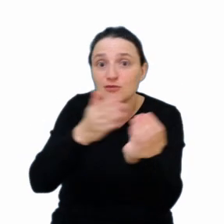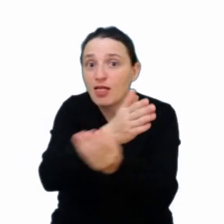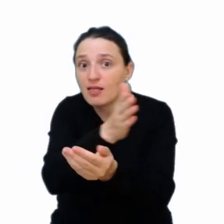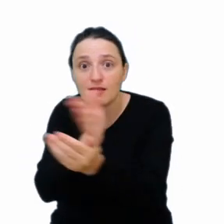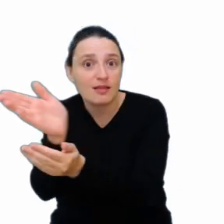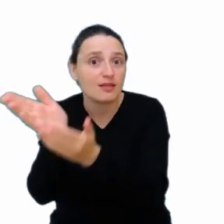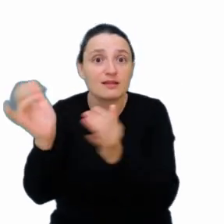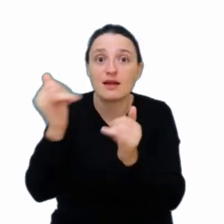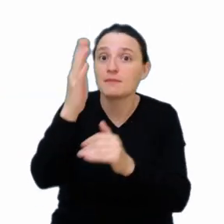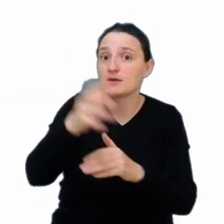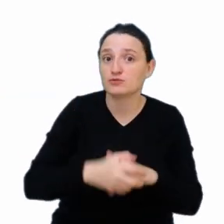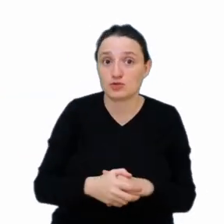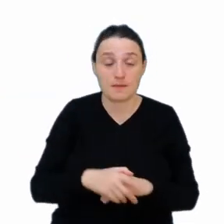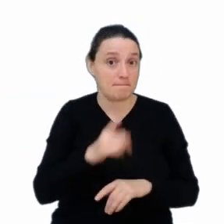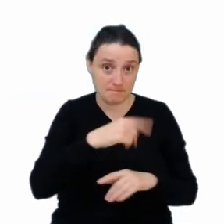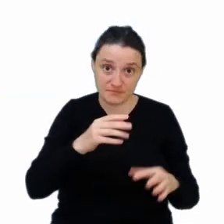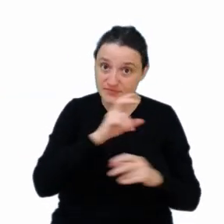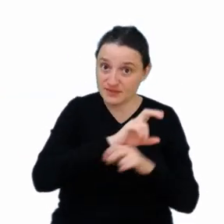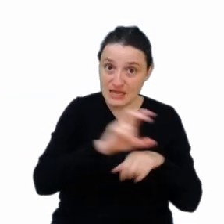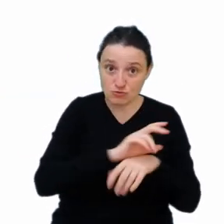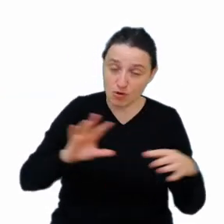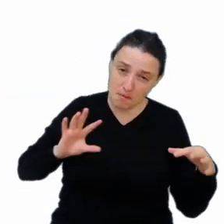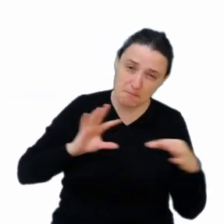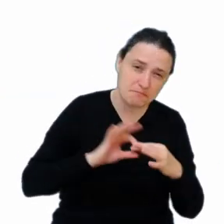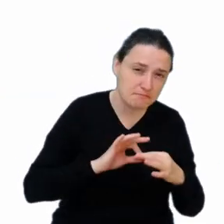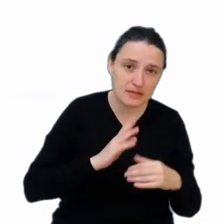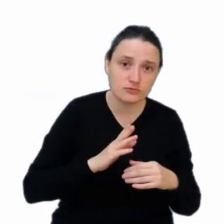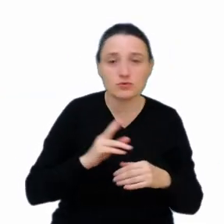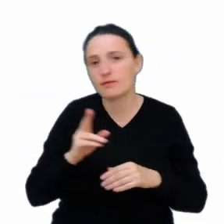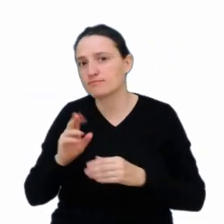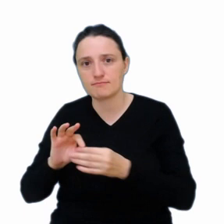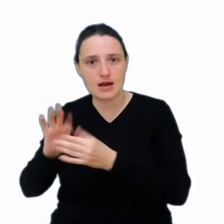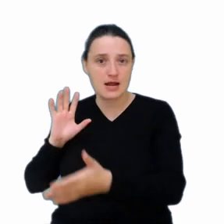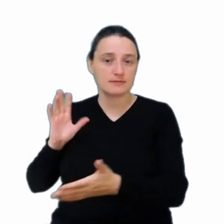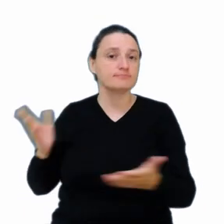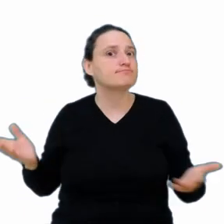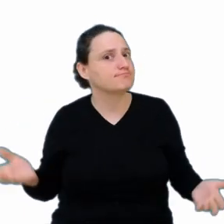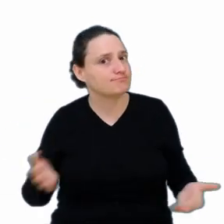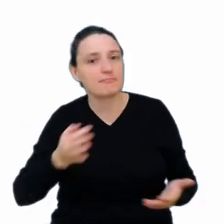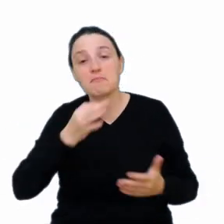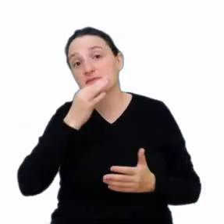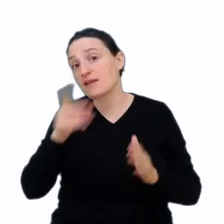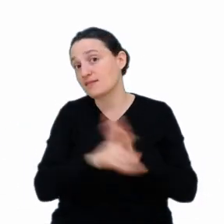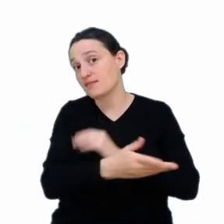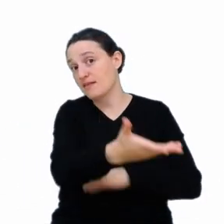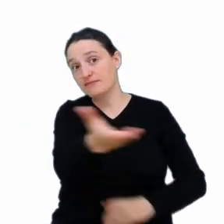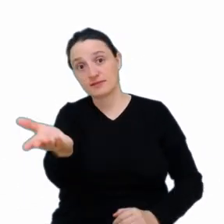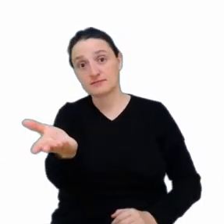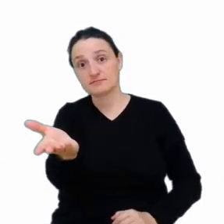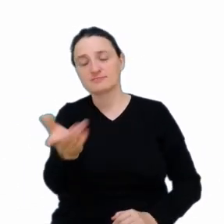związani z technologią, czy raczej w drugą. To jest pytanie do was, ale ja wierzę w to, że